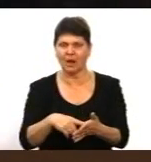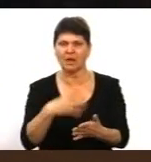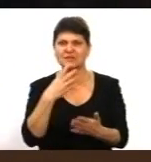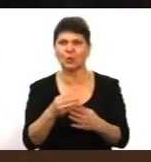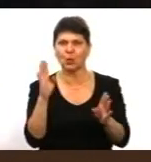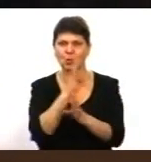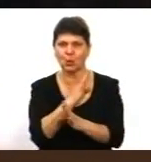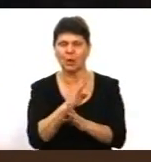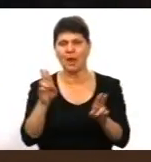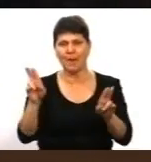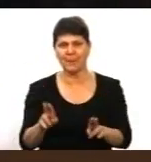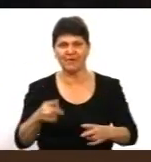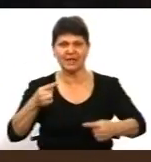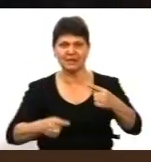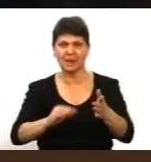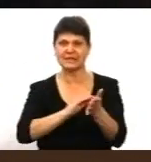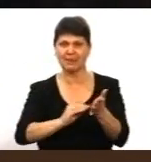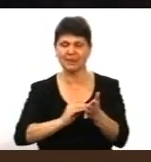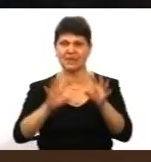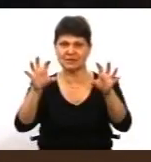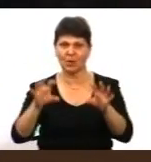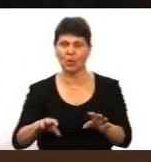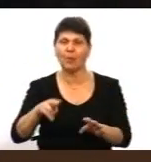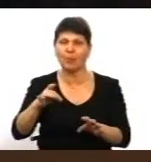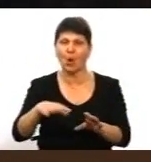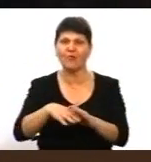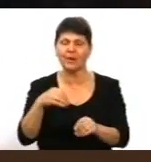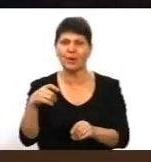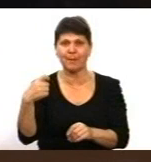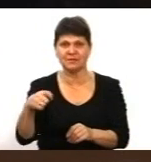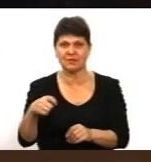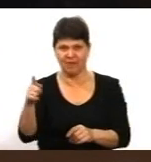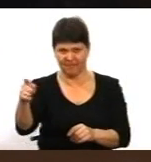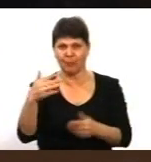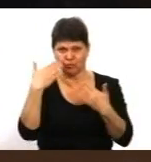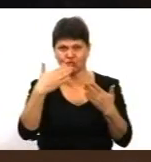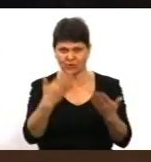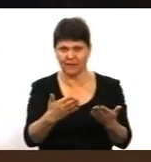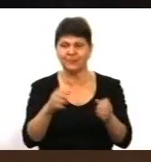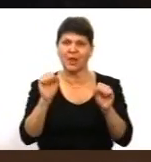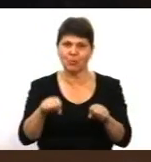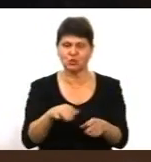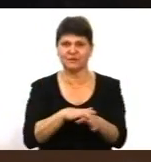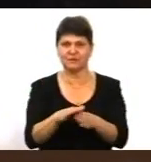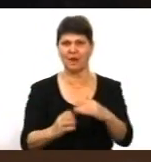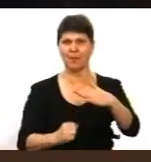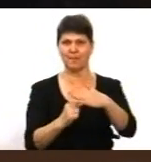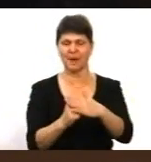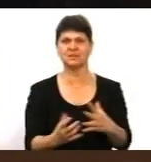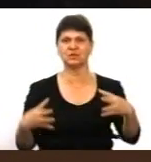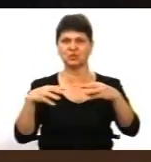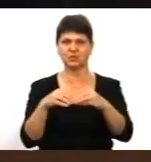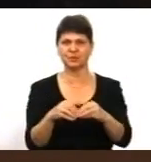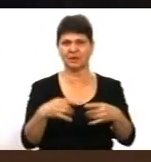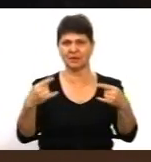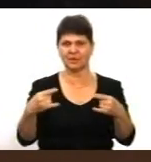Правила дебатів прописані в законі про вибори президента. Почитайте діпласи. Вони можуть відбутися на базі суспільного телебачення з